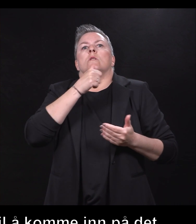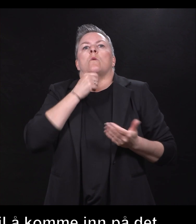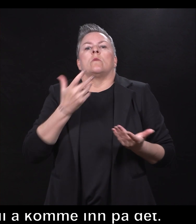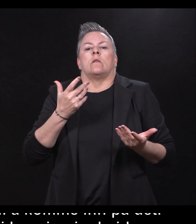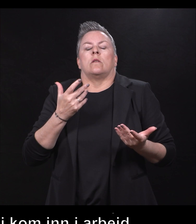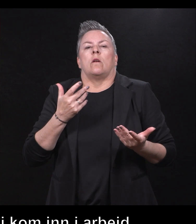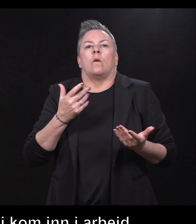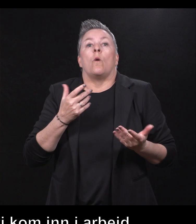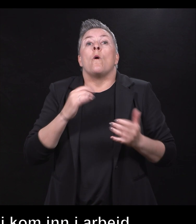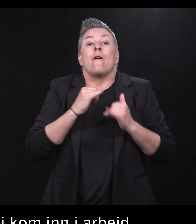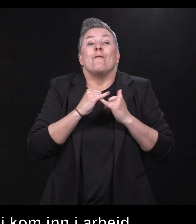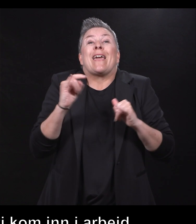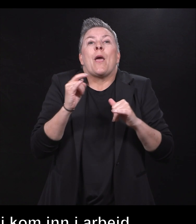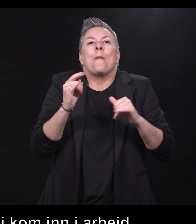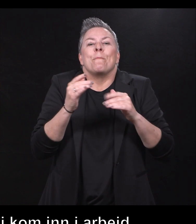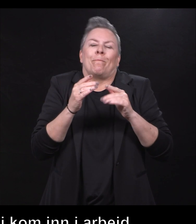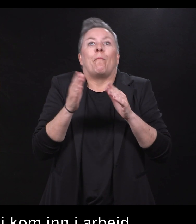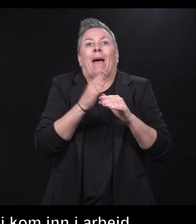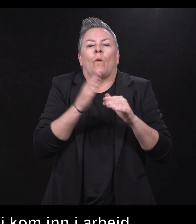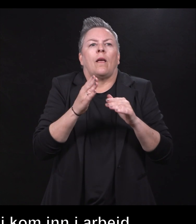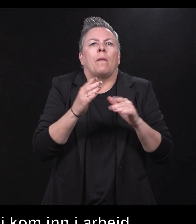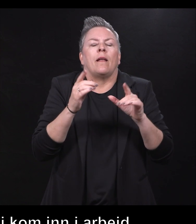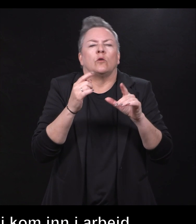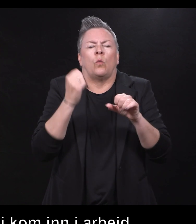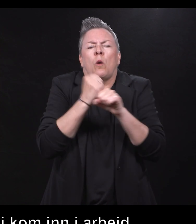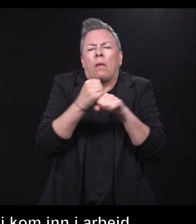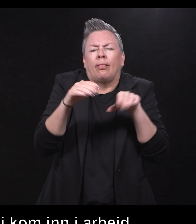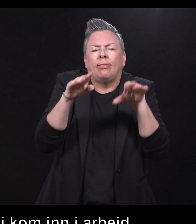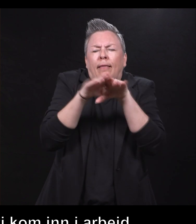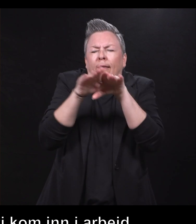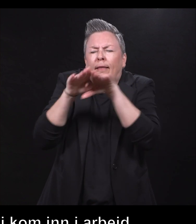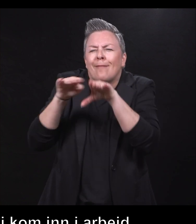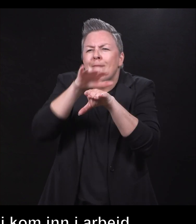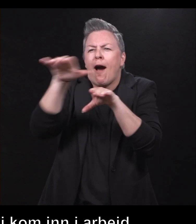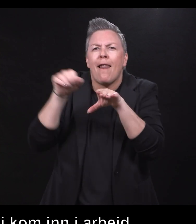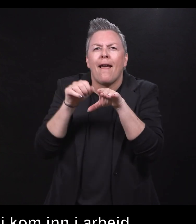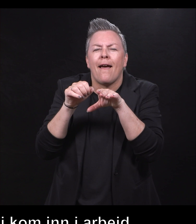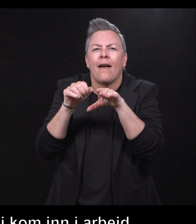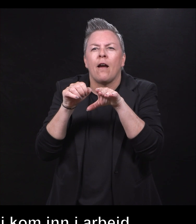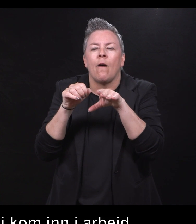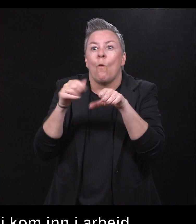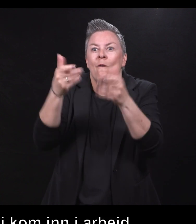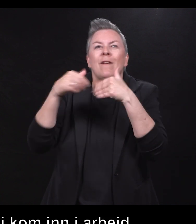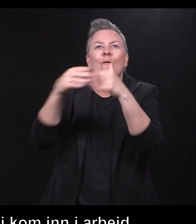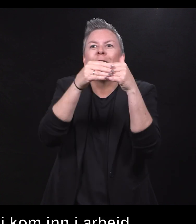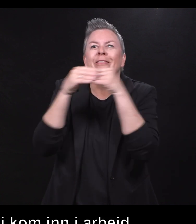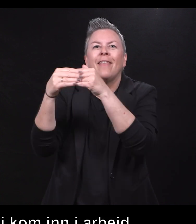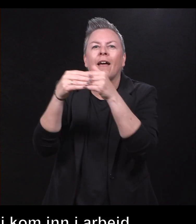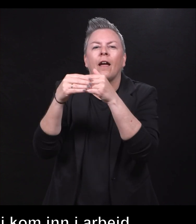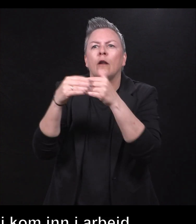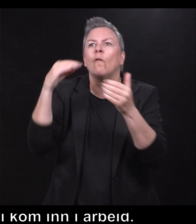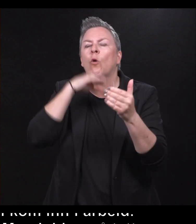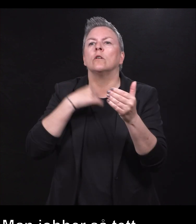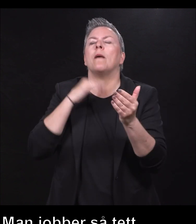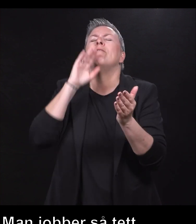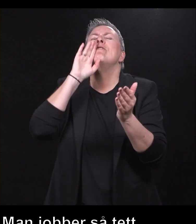friperiodene imellom. Så du jobber så tett med dem. Og vennene som jeg fikk der er jo folk som jeg